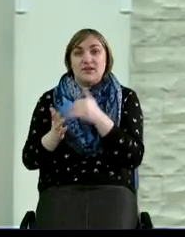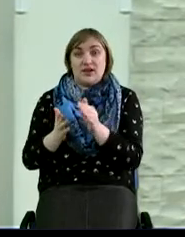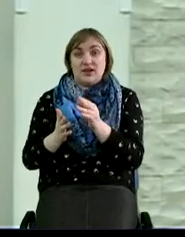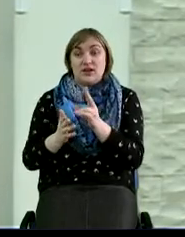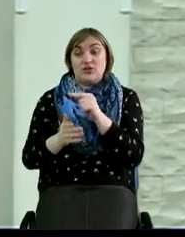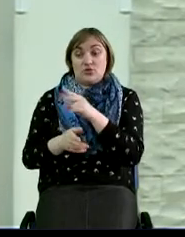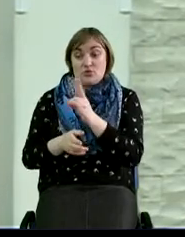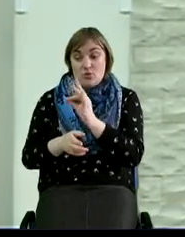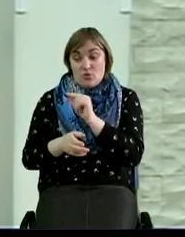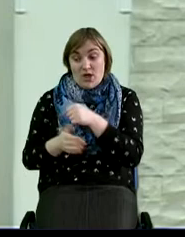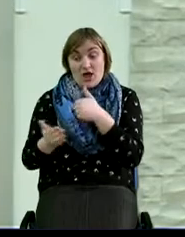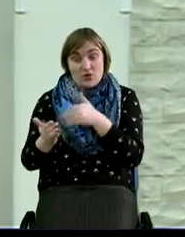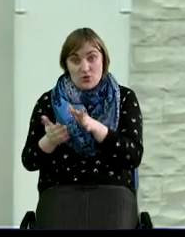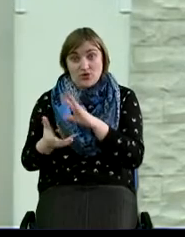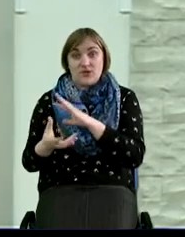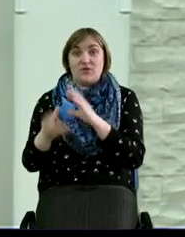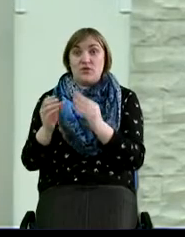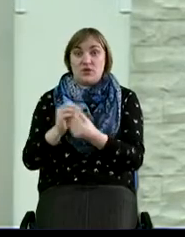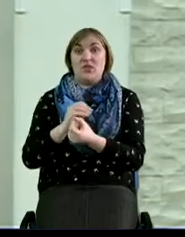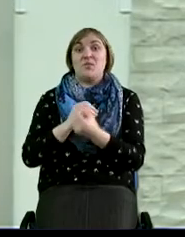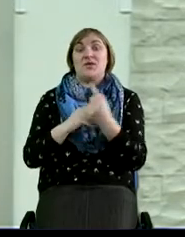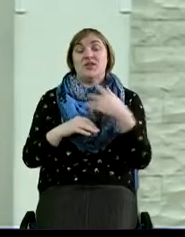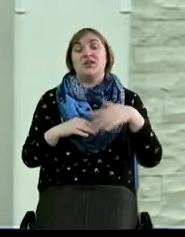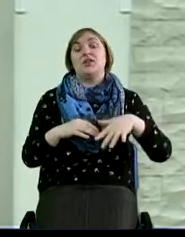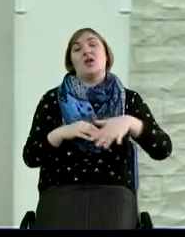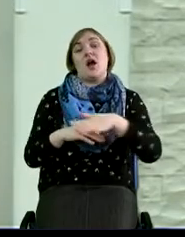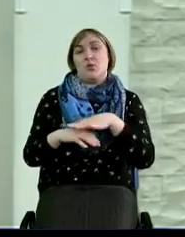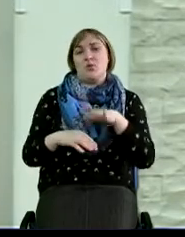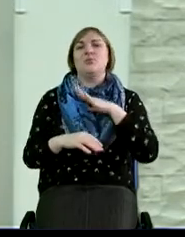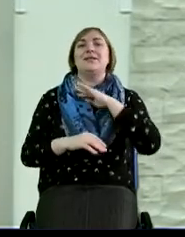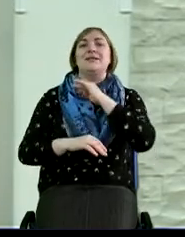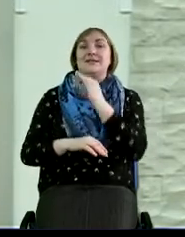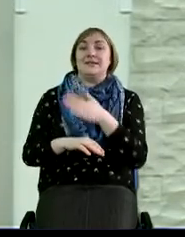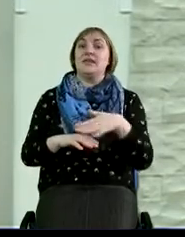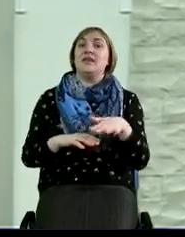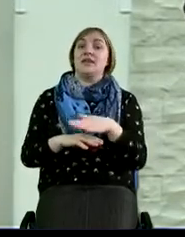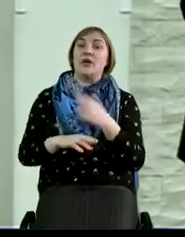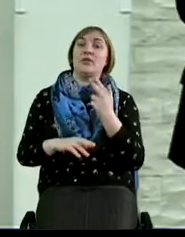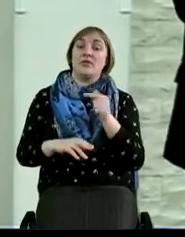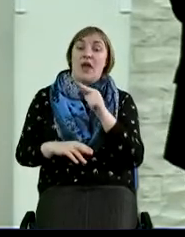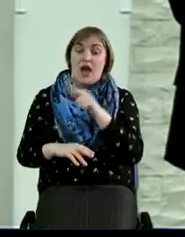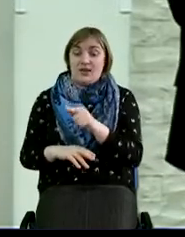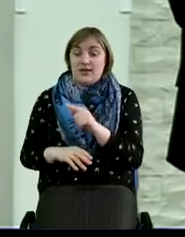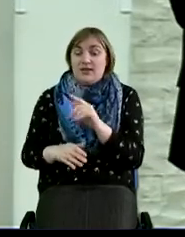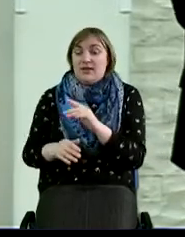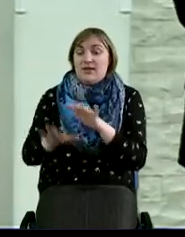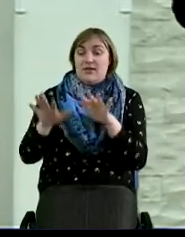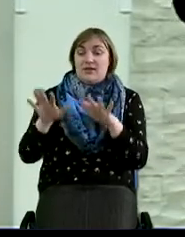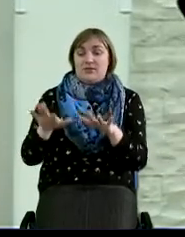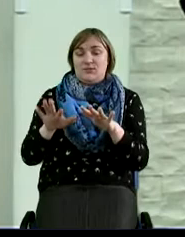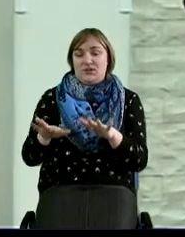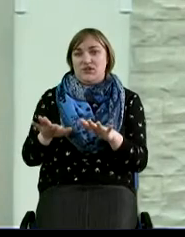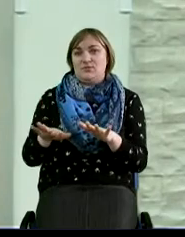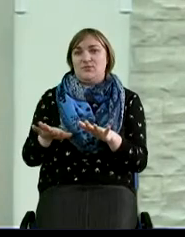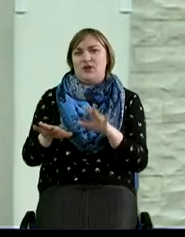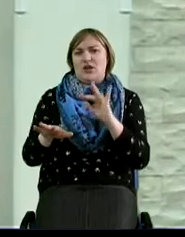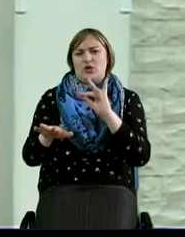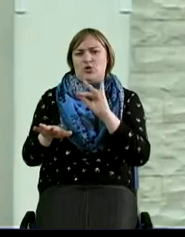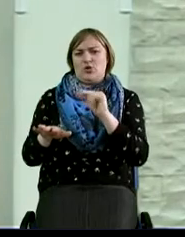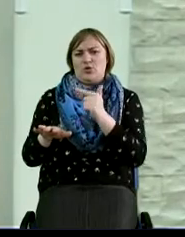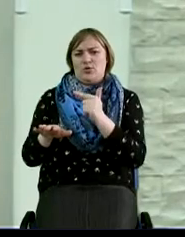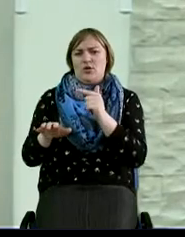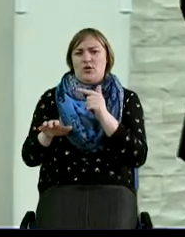этого отречения, да, появился народ, да, очень сильный народ, да, они расположились в определенных местах, там южнее